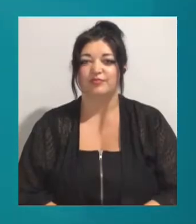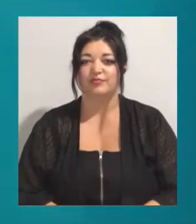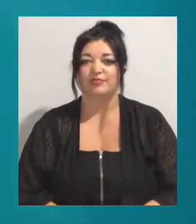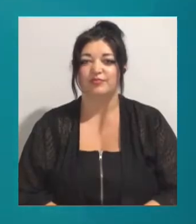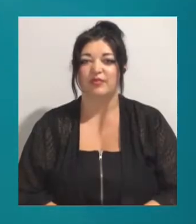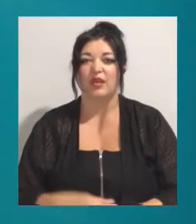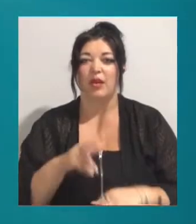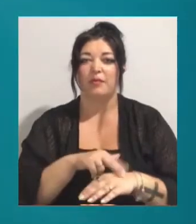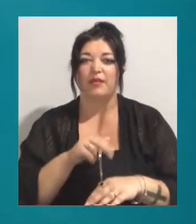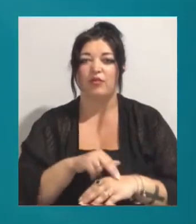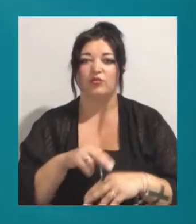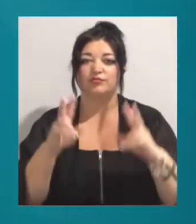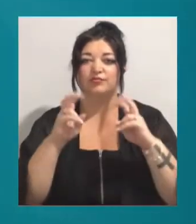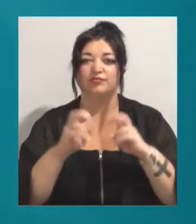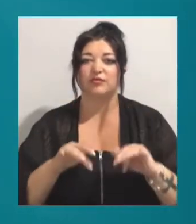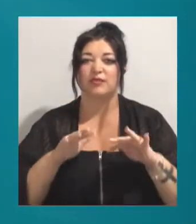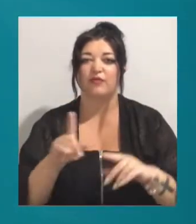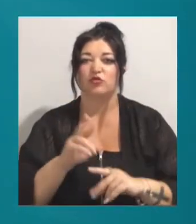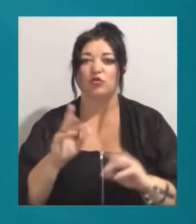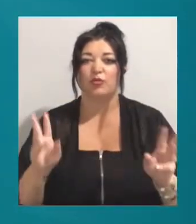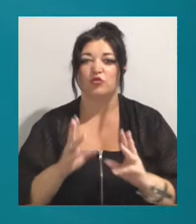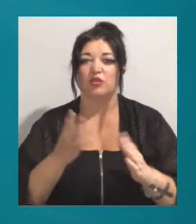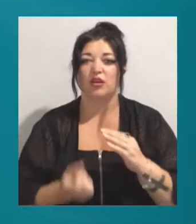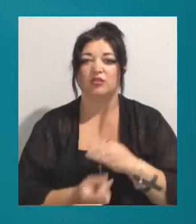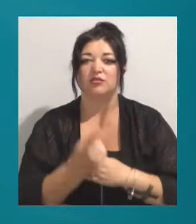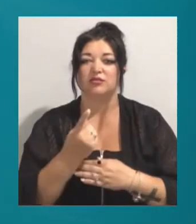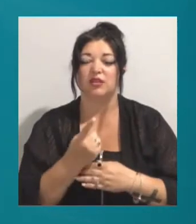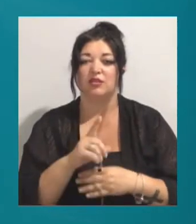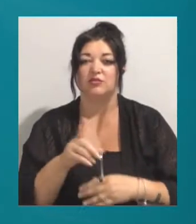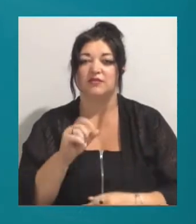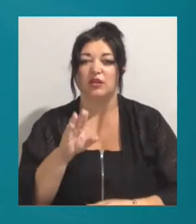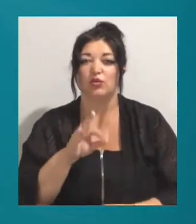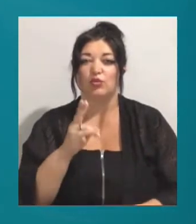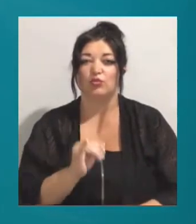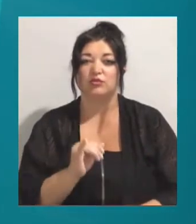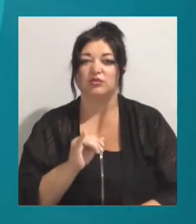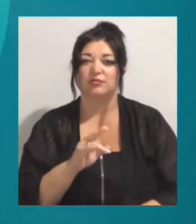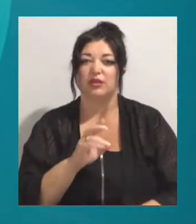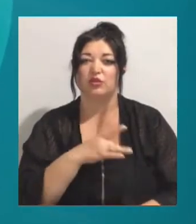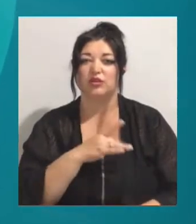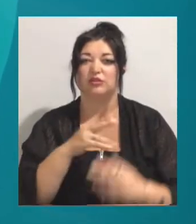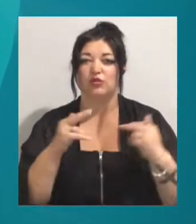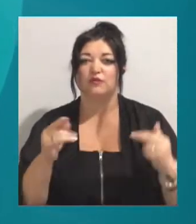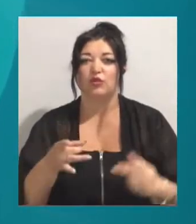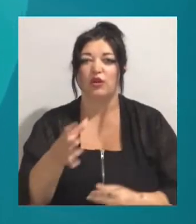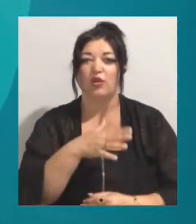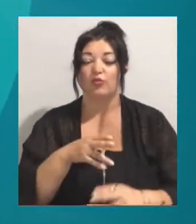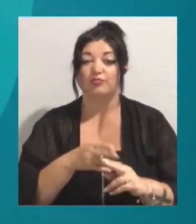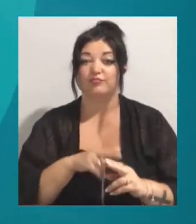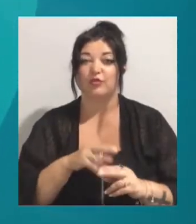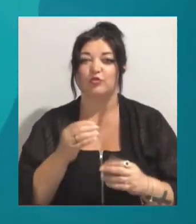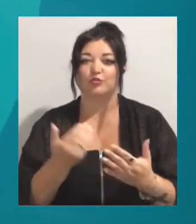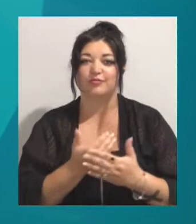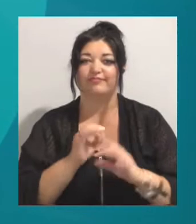Правоохоронці розслідують справу щодо пожежі, яка сталася цієї ночі в Затоці Білгородністровського району. Про це Суспільному розповіла речниця